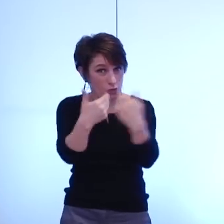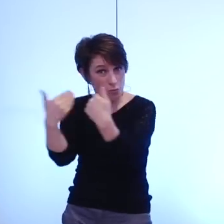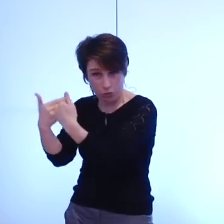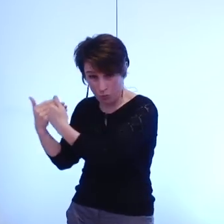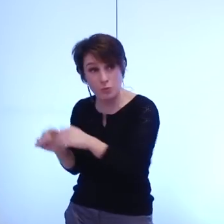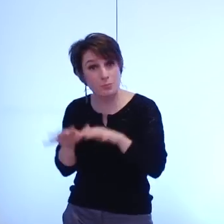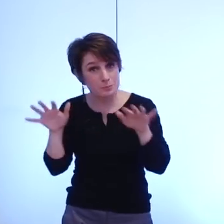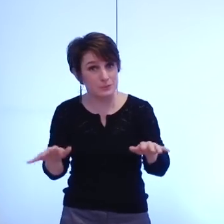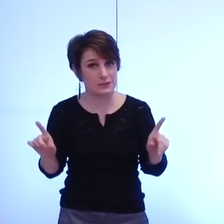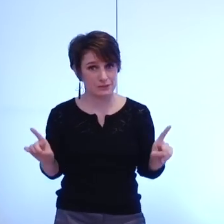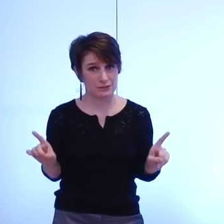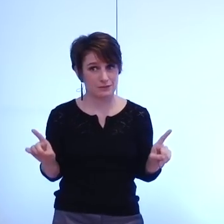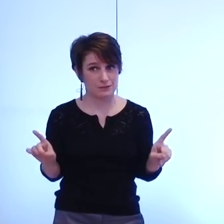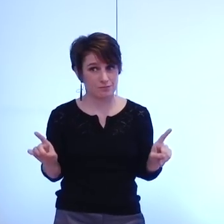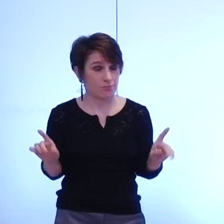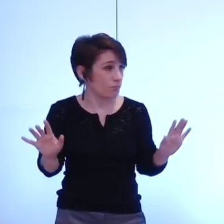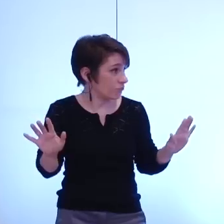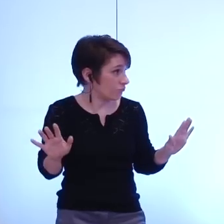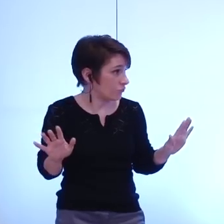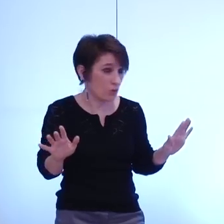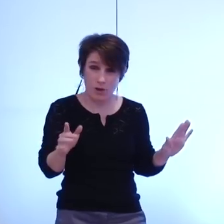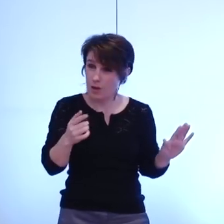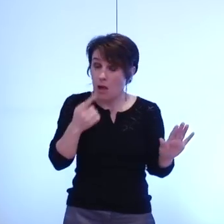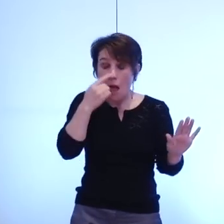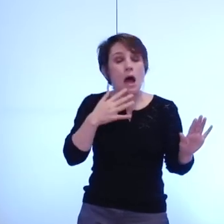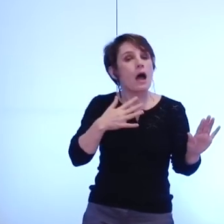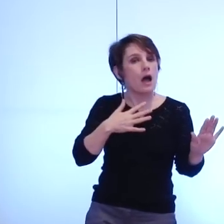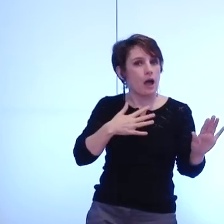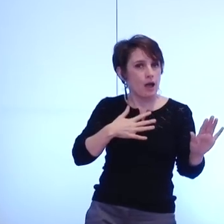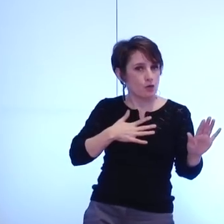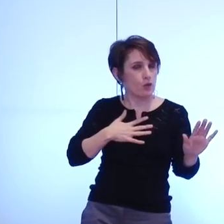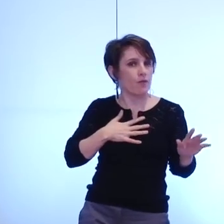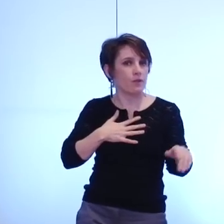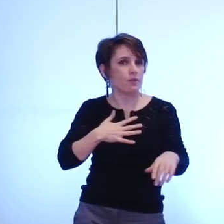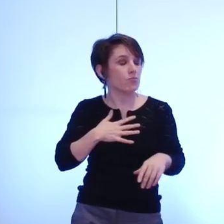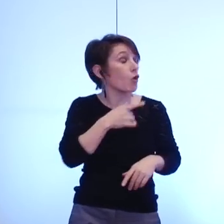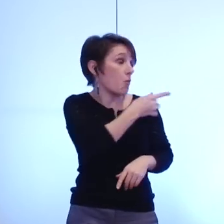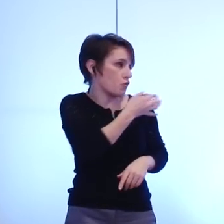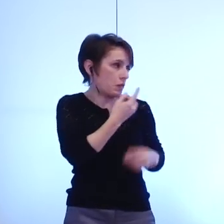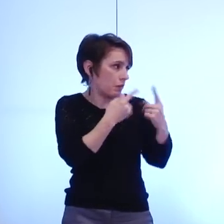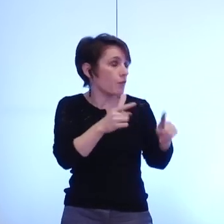avis elle n'est pas incompatible avec la demande de compétitivité c'est une différence avec ce qui a été dit tout à l'heure